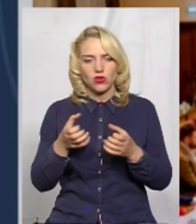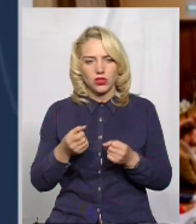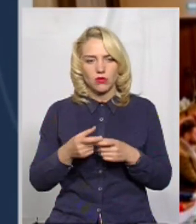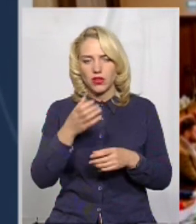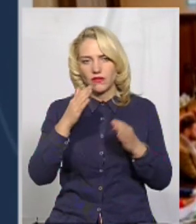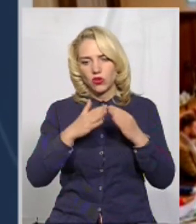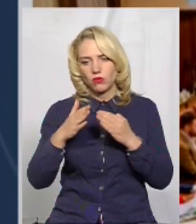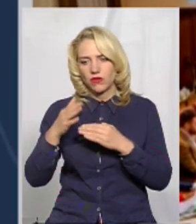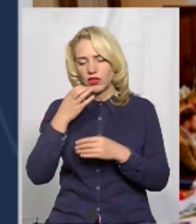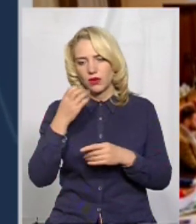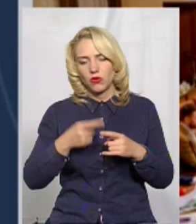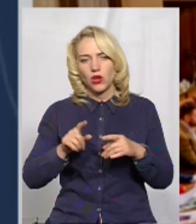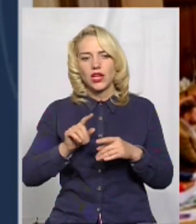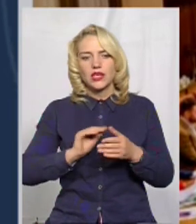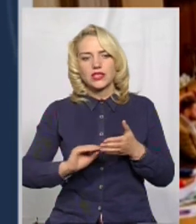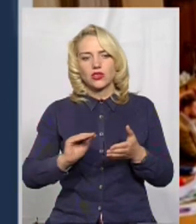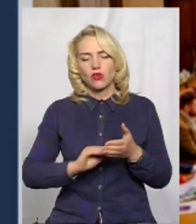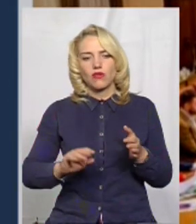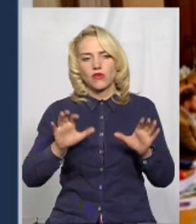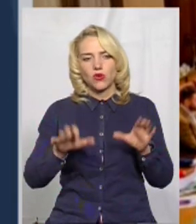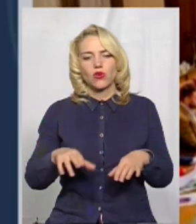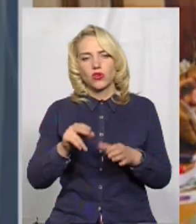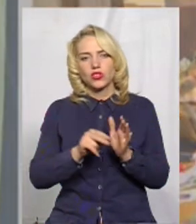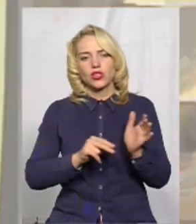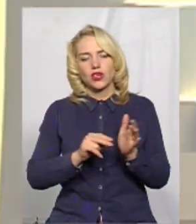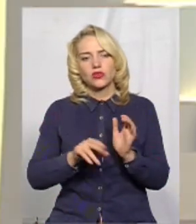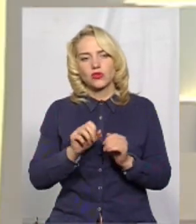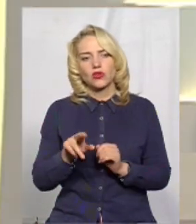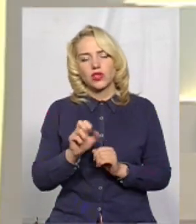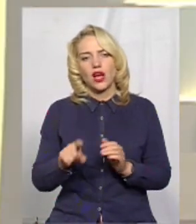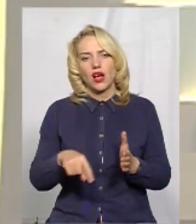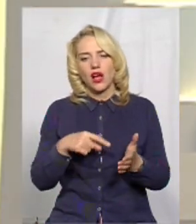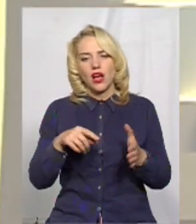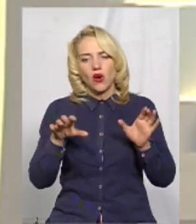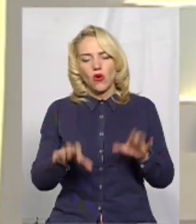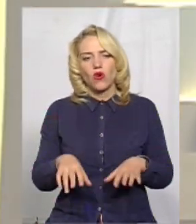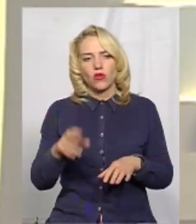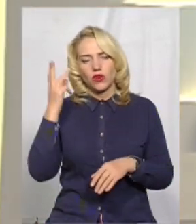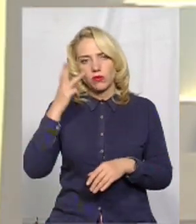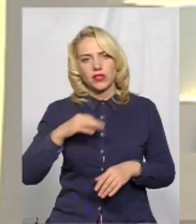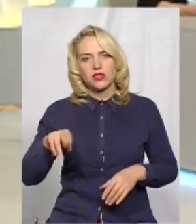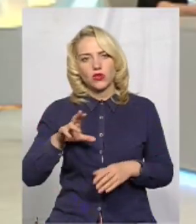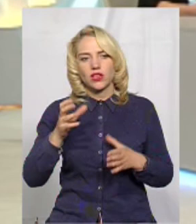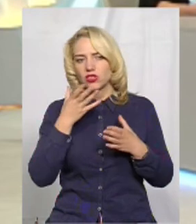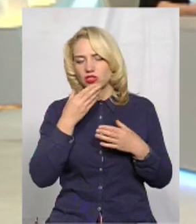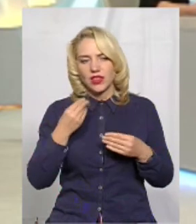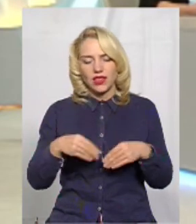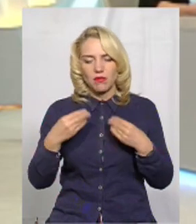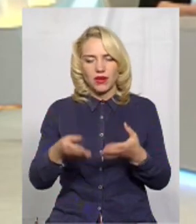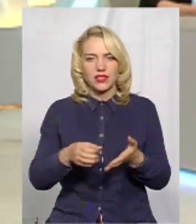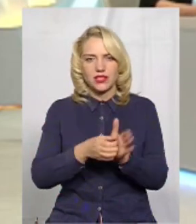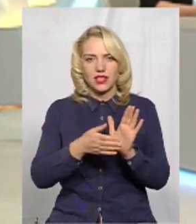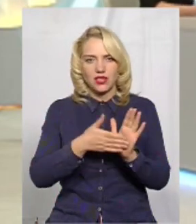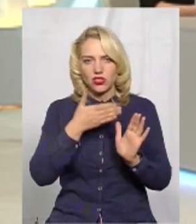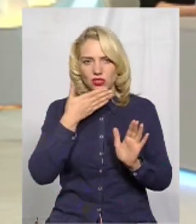тепло. Цитувала, нагадаю, голову Черкаської ОДА, а голову Хмельницької ОДА, як відомо, ще не призначено.